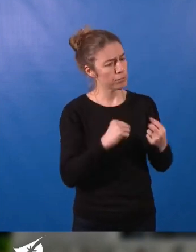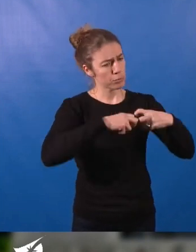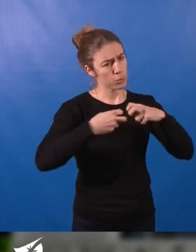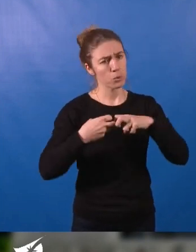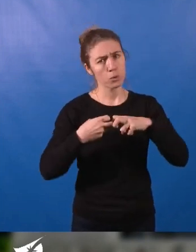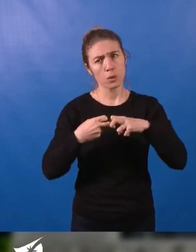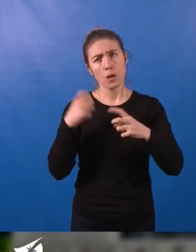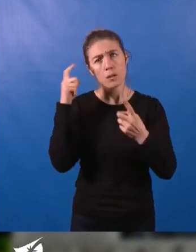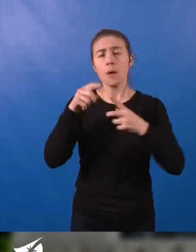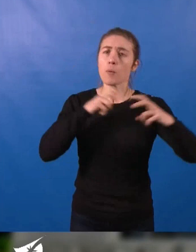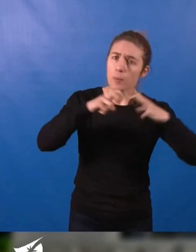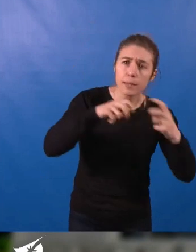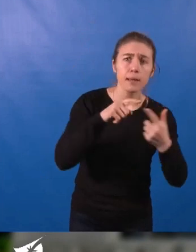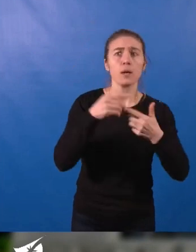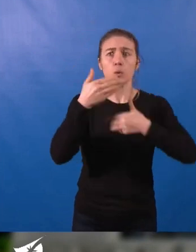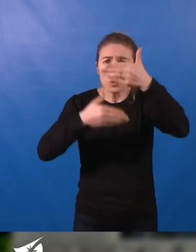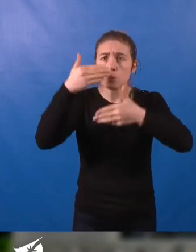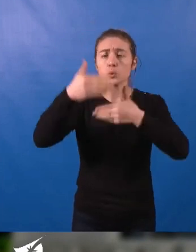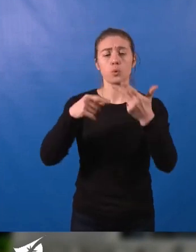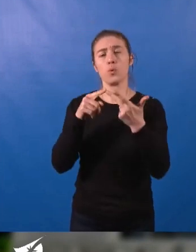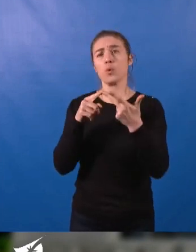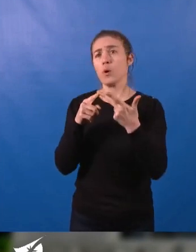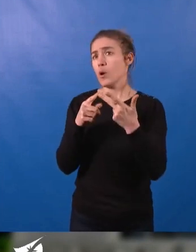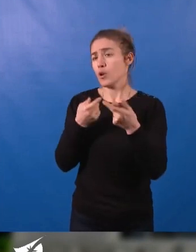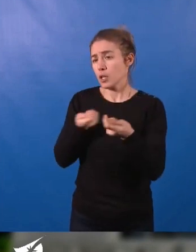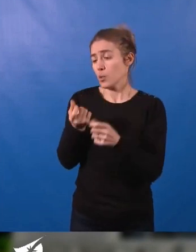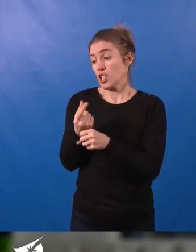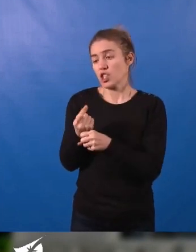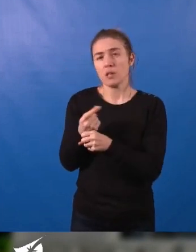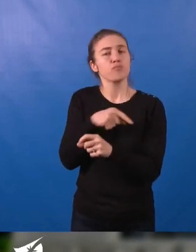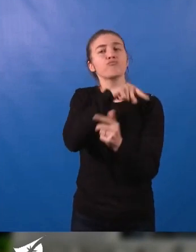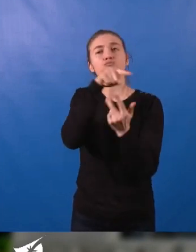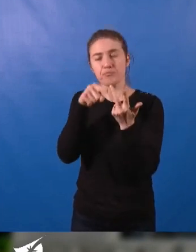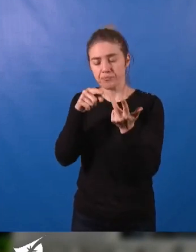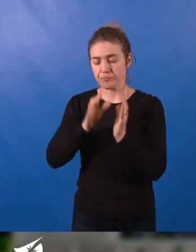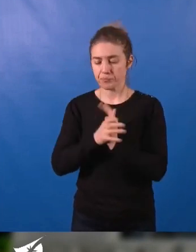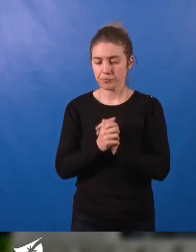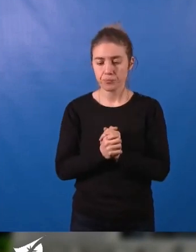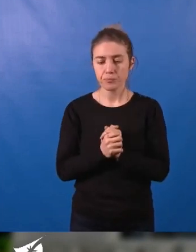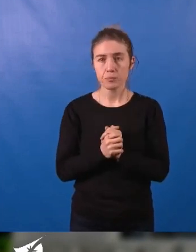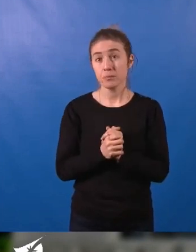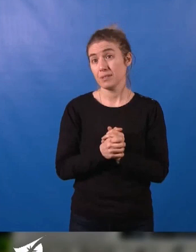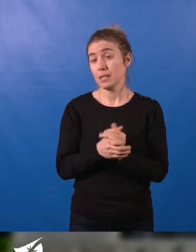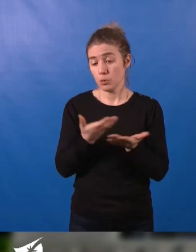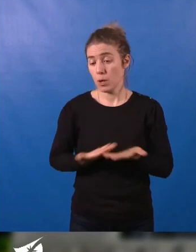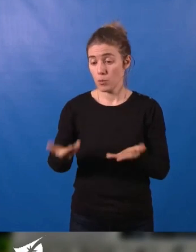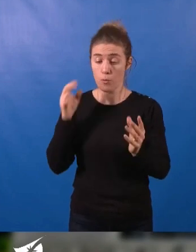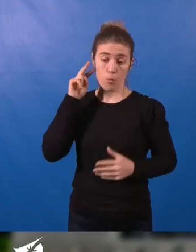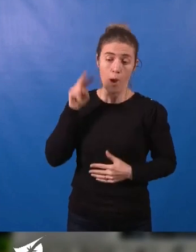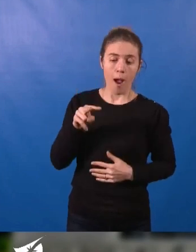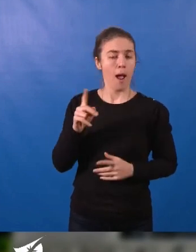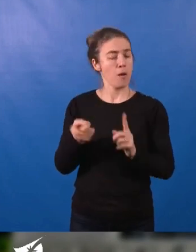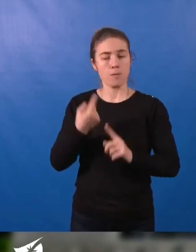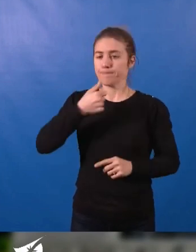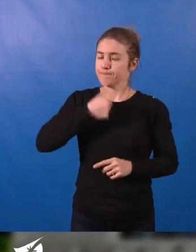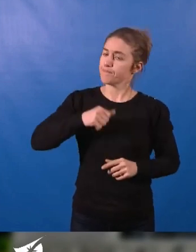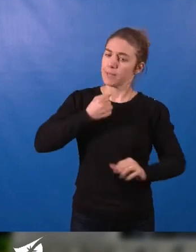des mobilités, du bâti ou encore de la gestion des déchets. Cette réalité nous impose également d'agir pour protéger